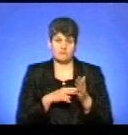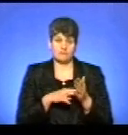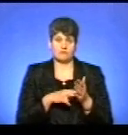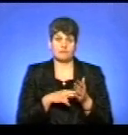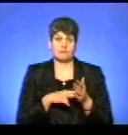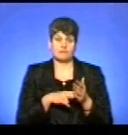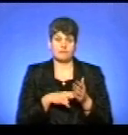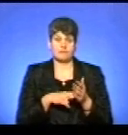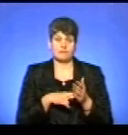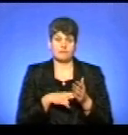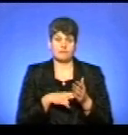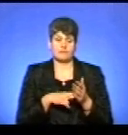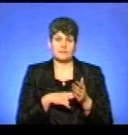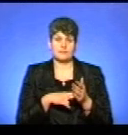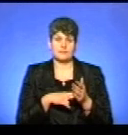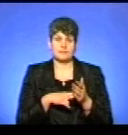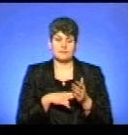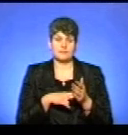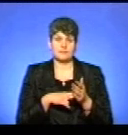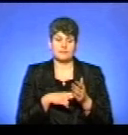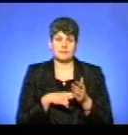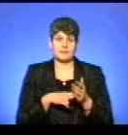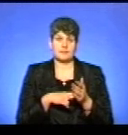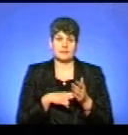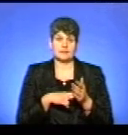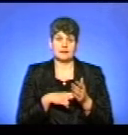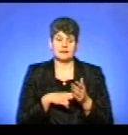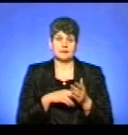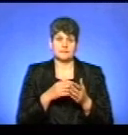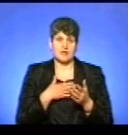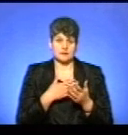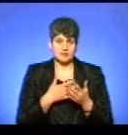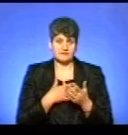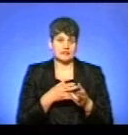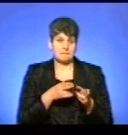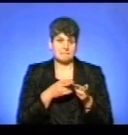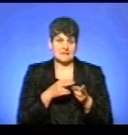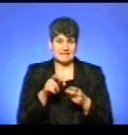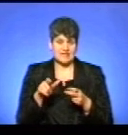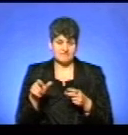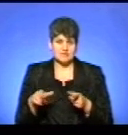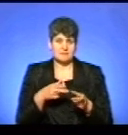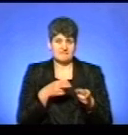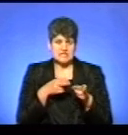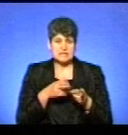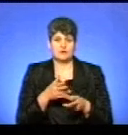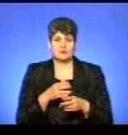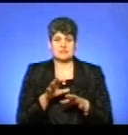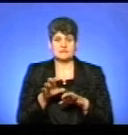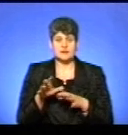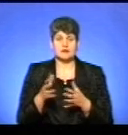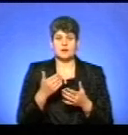герською службою і активними мисливцями відстрілюється звір, але хочу